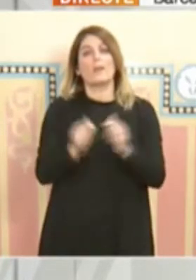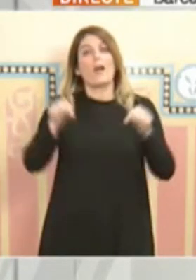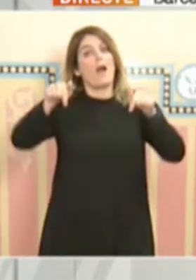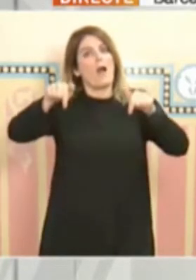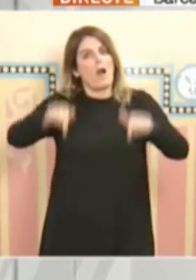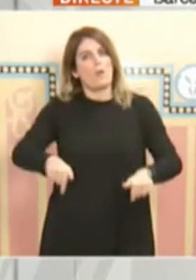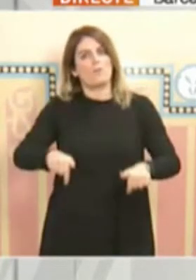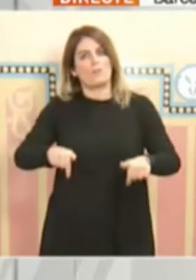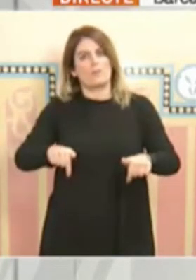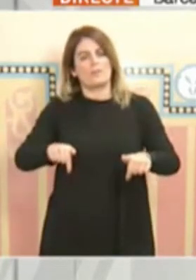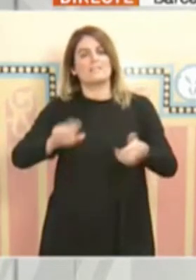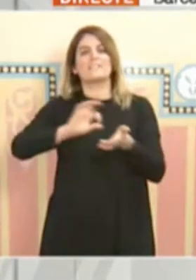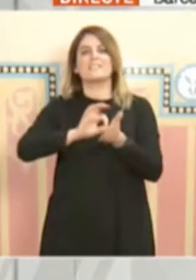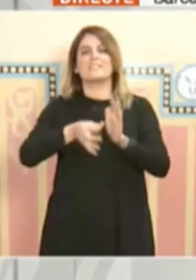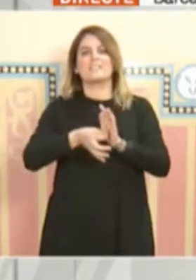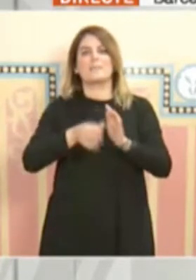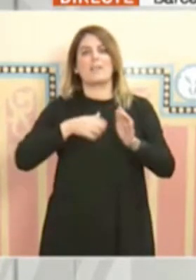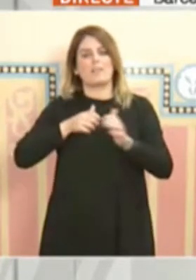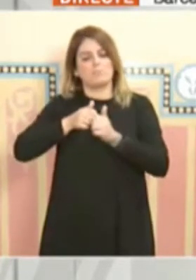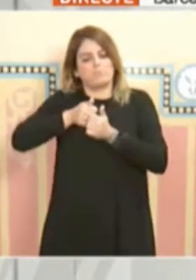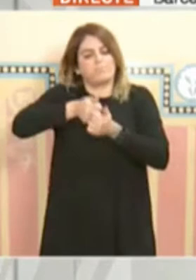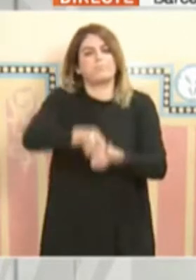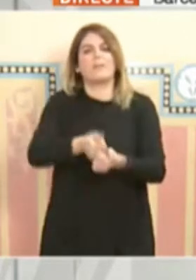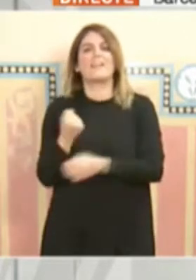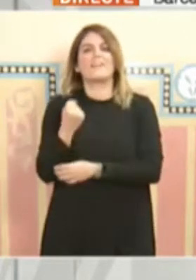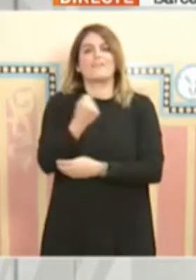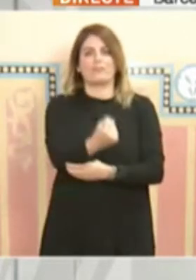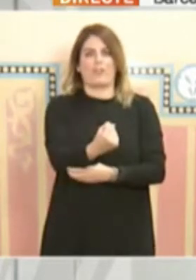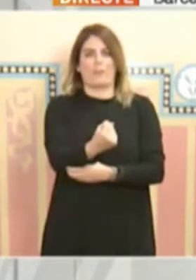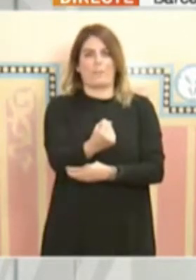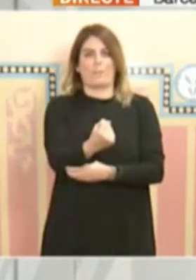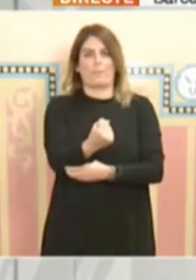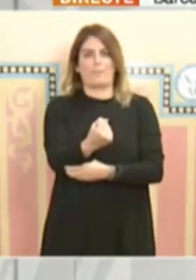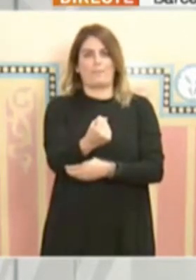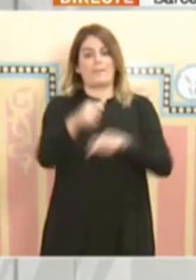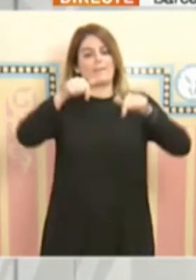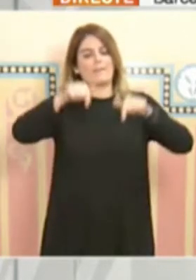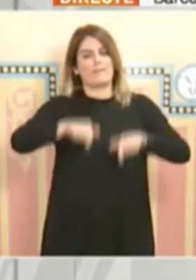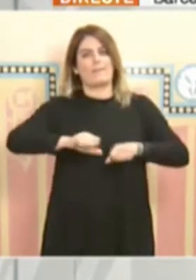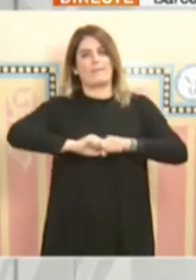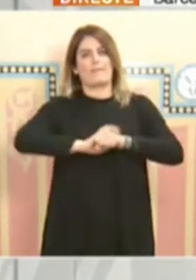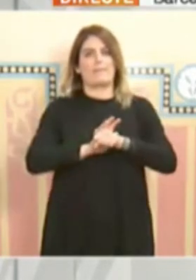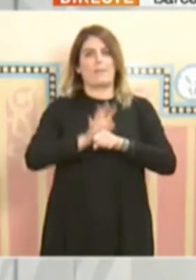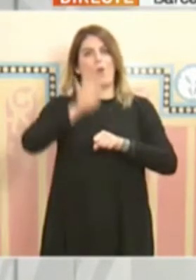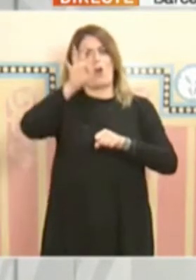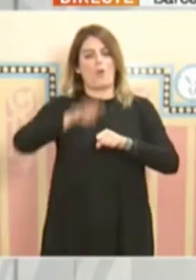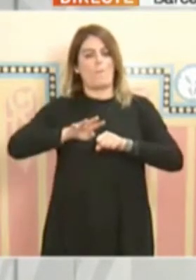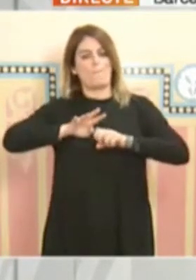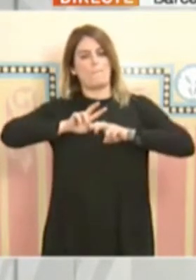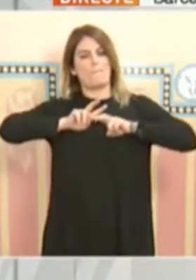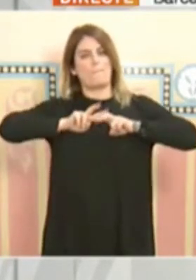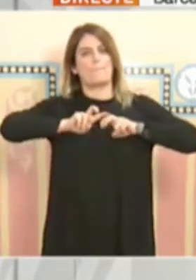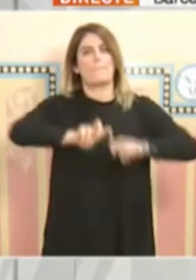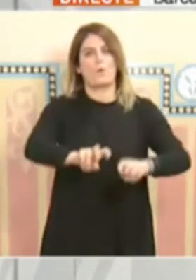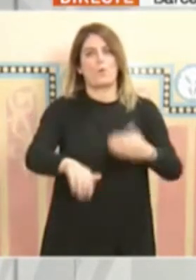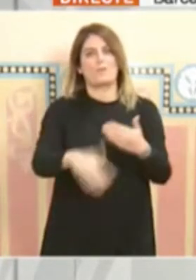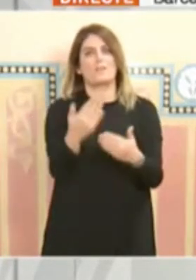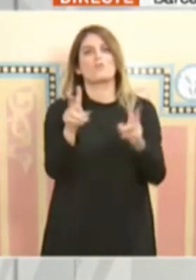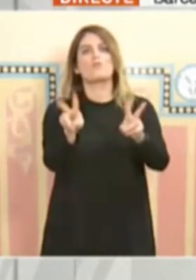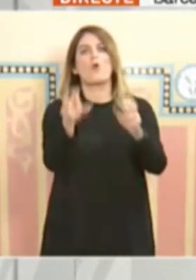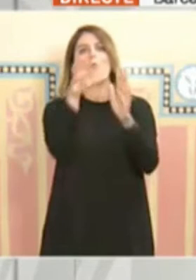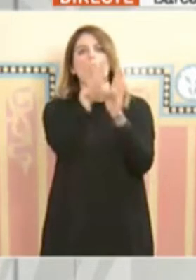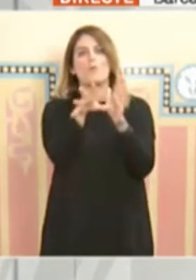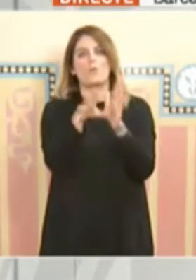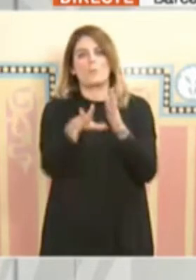reforcem el sistema de traceig, de rastreig del nostre país. Posem en marxa un nou programa